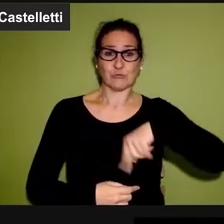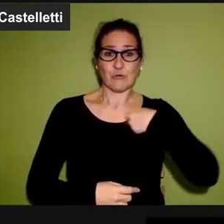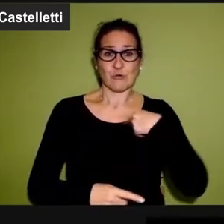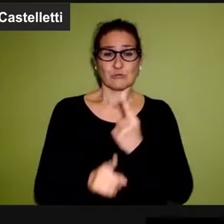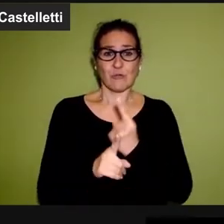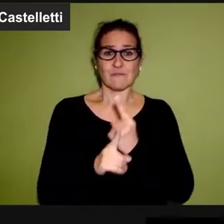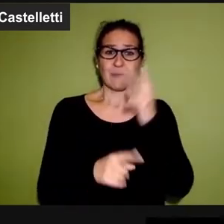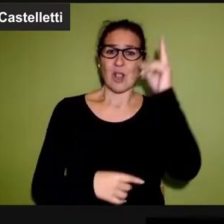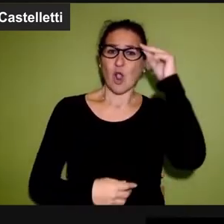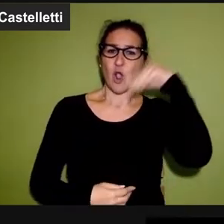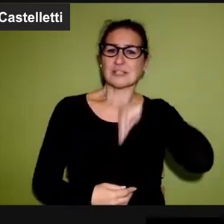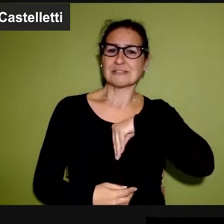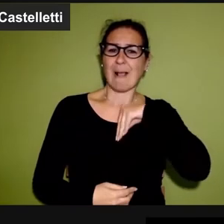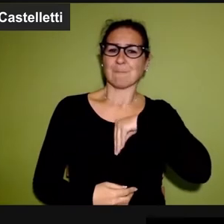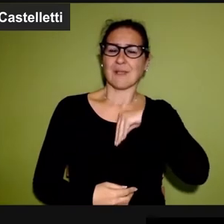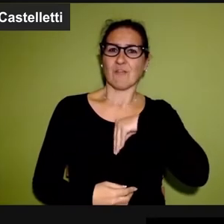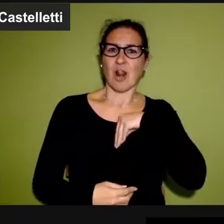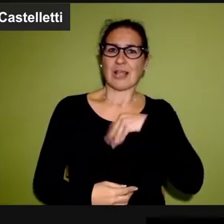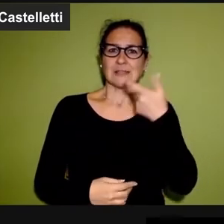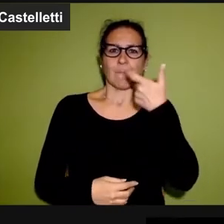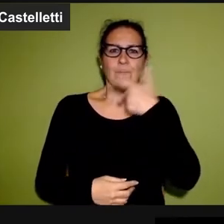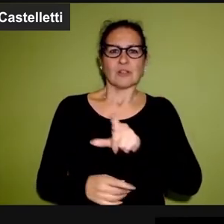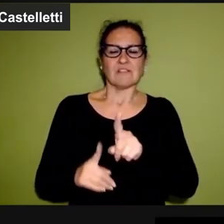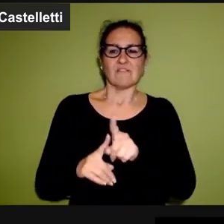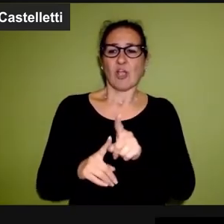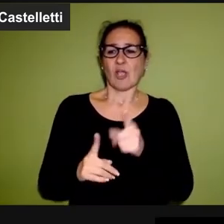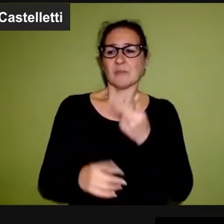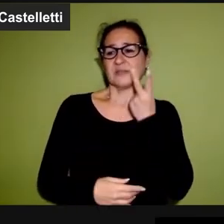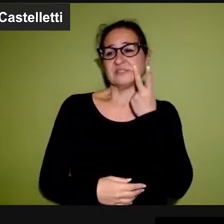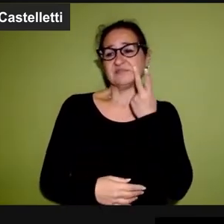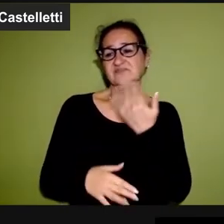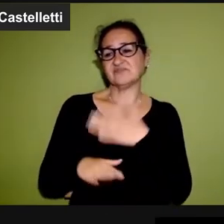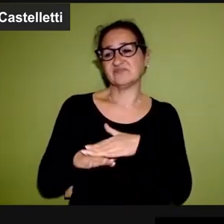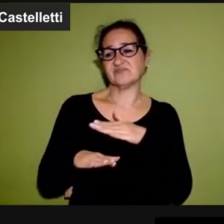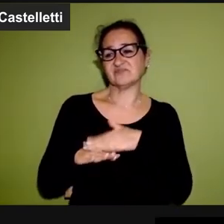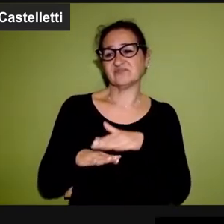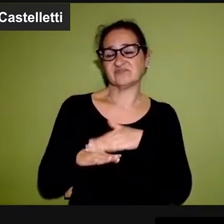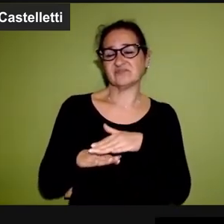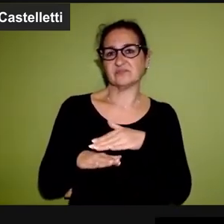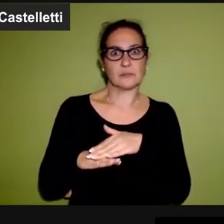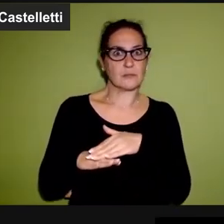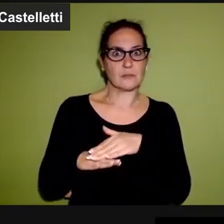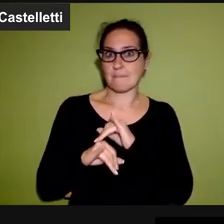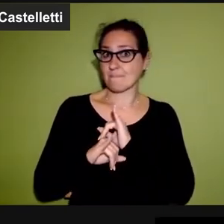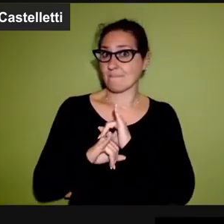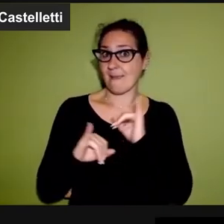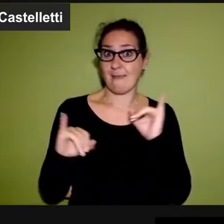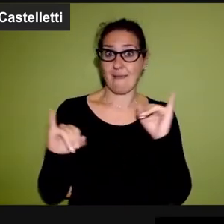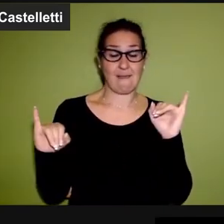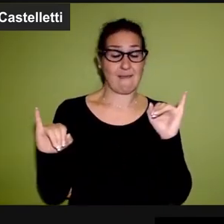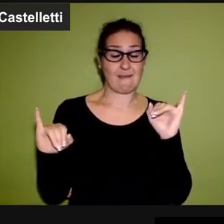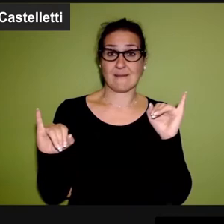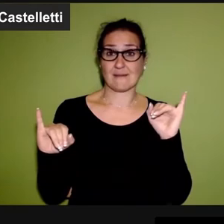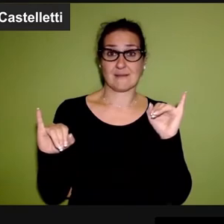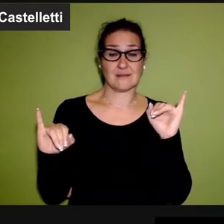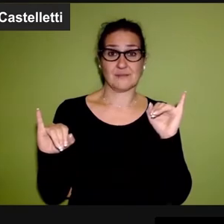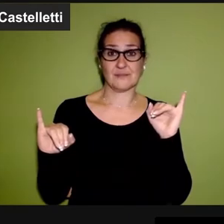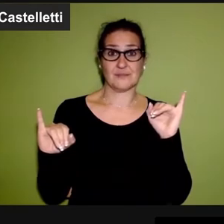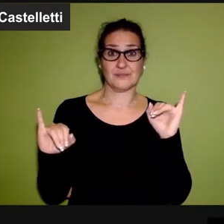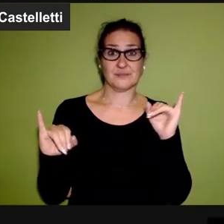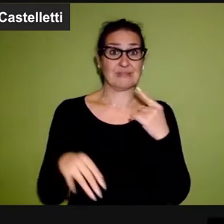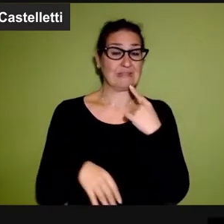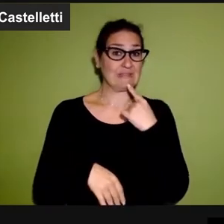dovremmo sempre esserne consapevoli per non assuefarci all'orrore. E io credo che